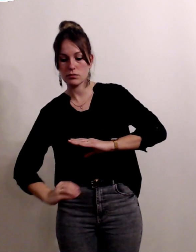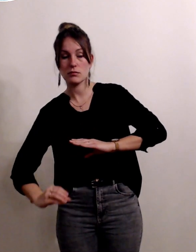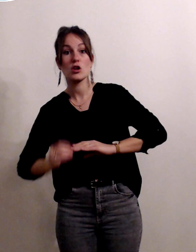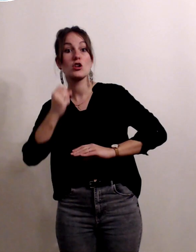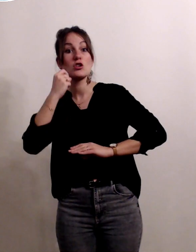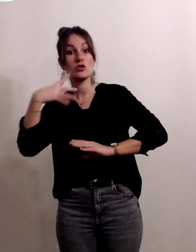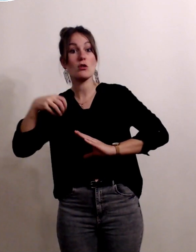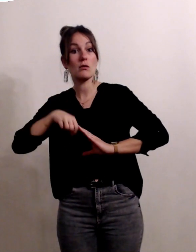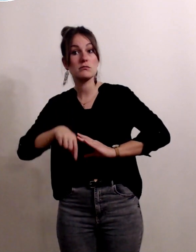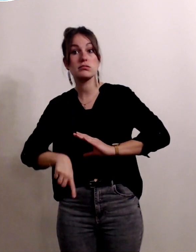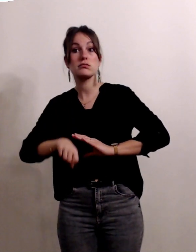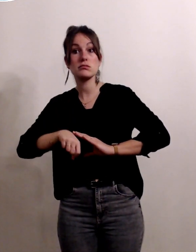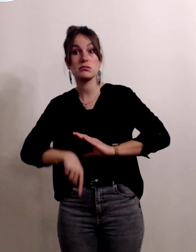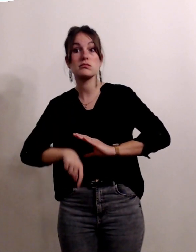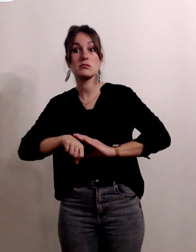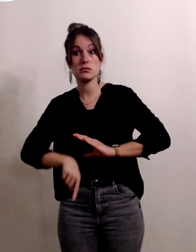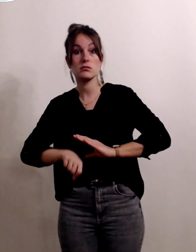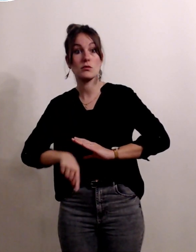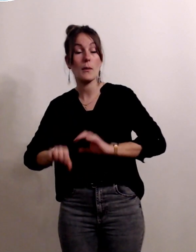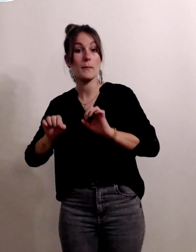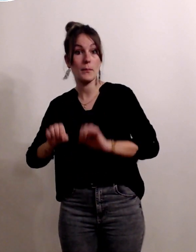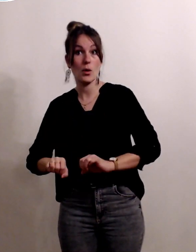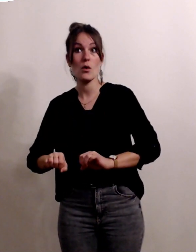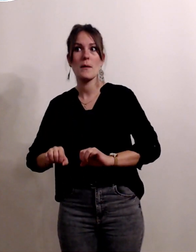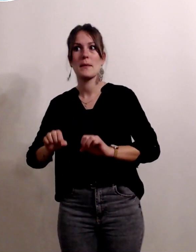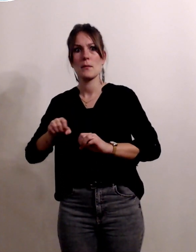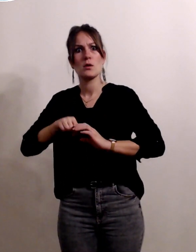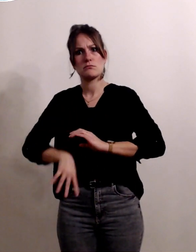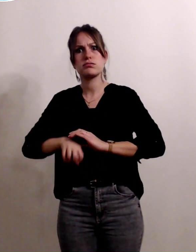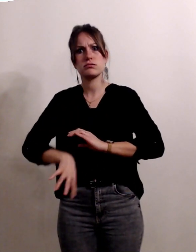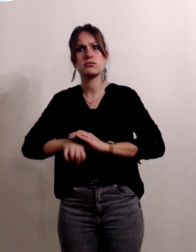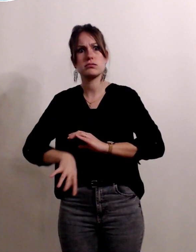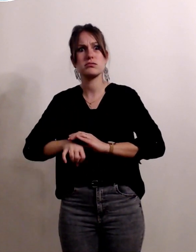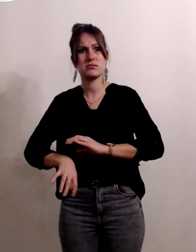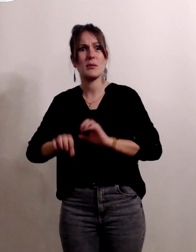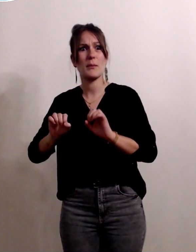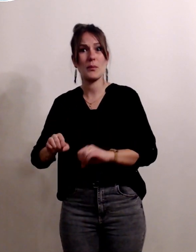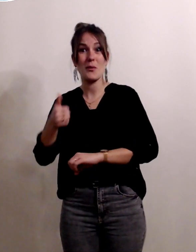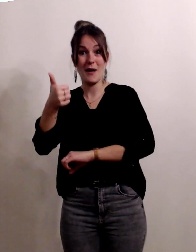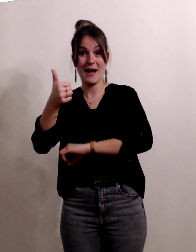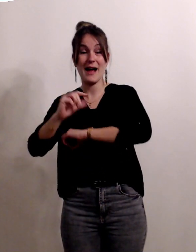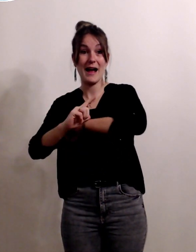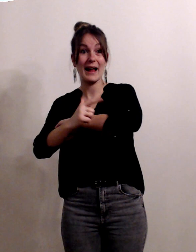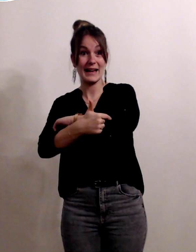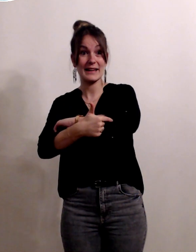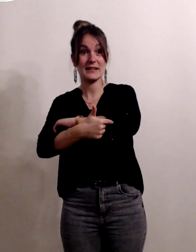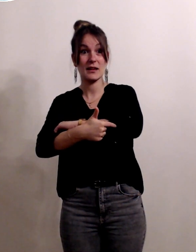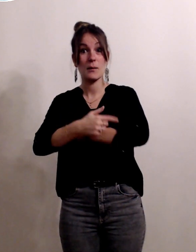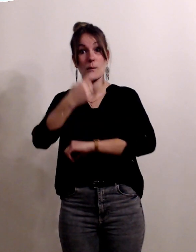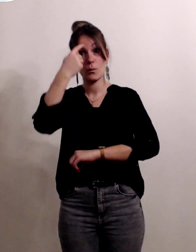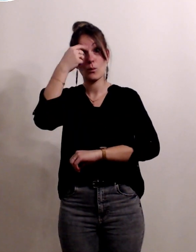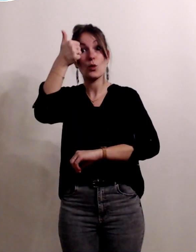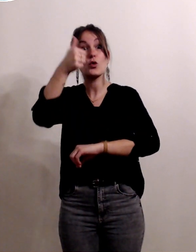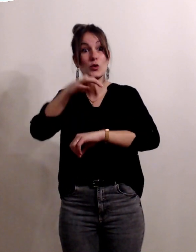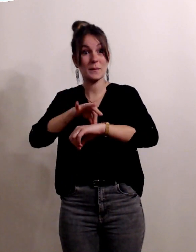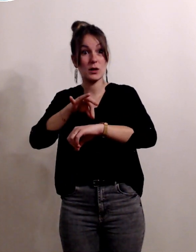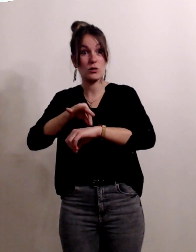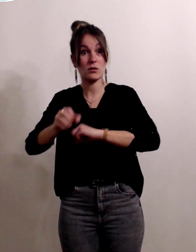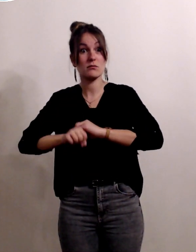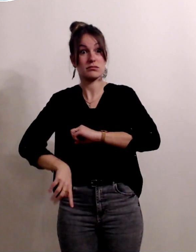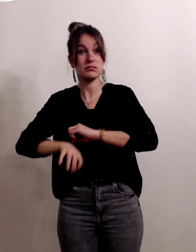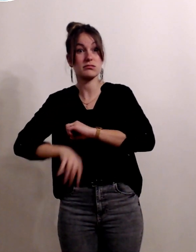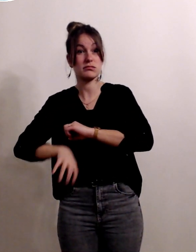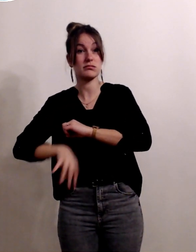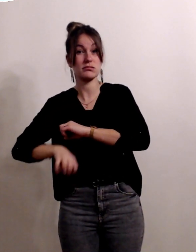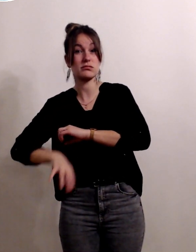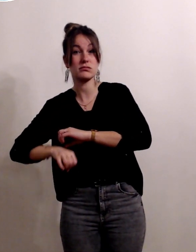saignement peut se produire et ce saignement il peut aller jusqu'à une perte sanguine qui est de plus de 1 litre toutes les minutes ce